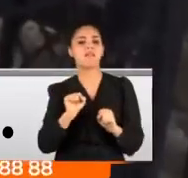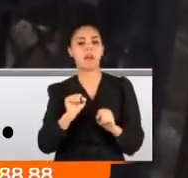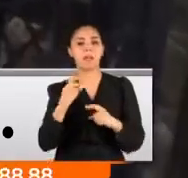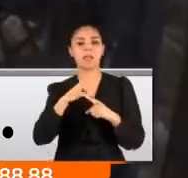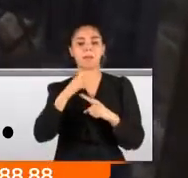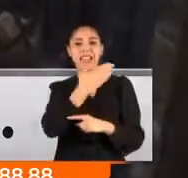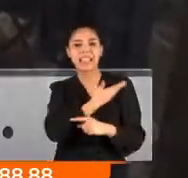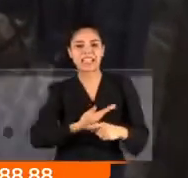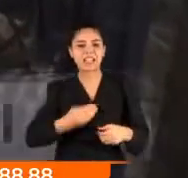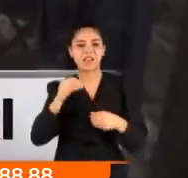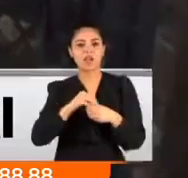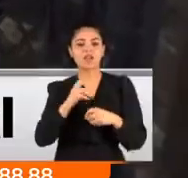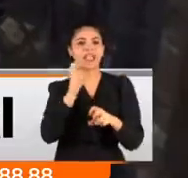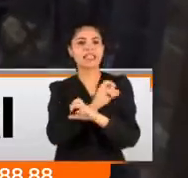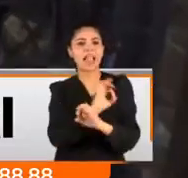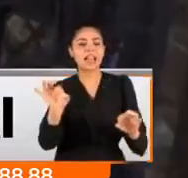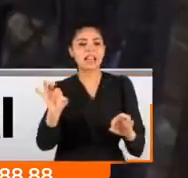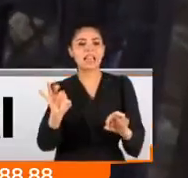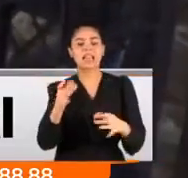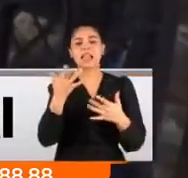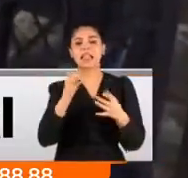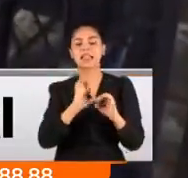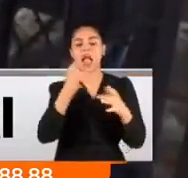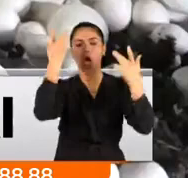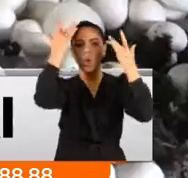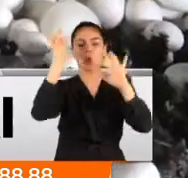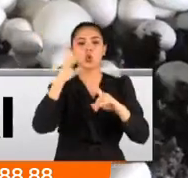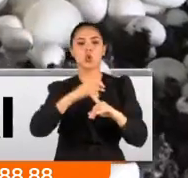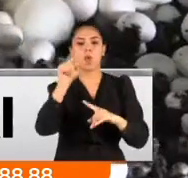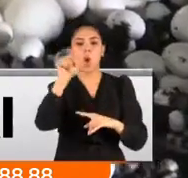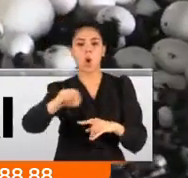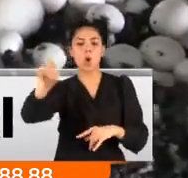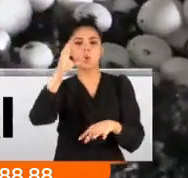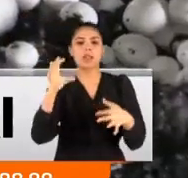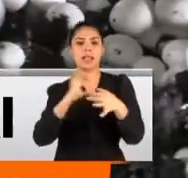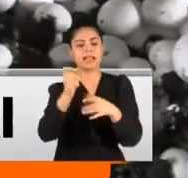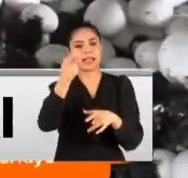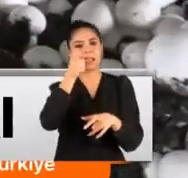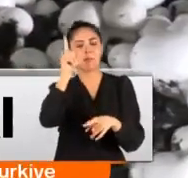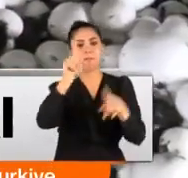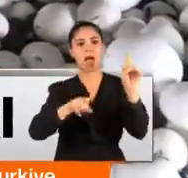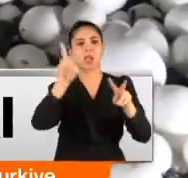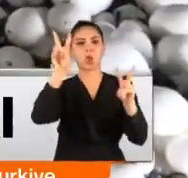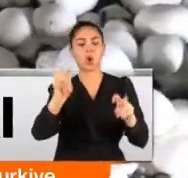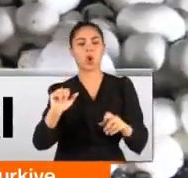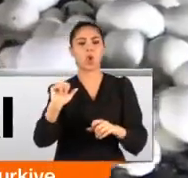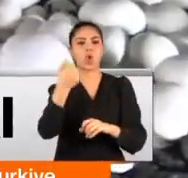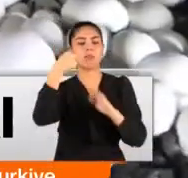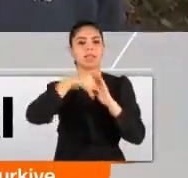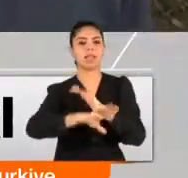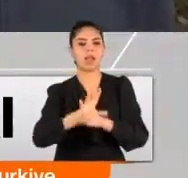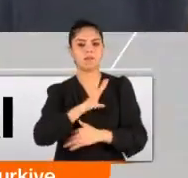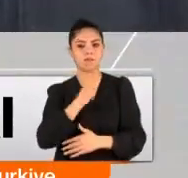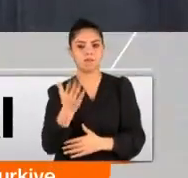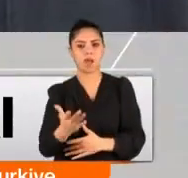Mantar severler için en risksiz seçenek kültür mantarları. Ama onunla ilgili de dikkat edilmesi gereken önemli bir detay